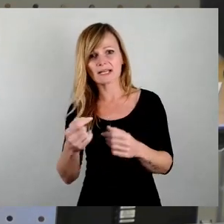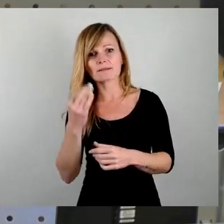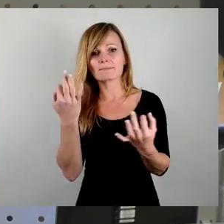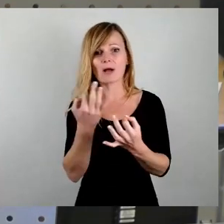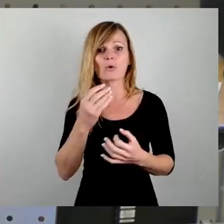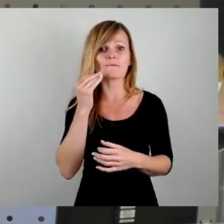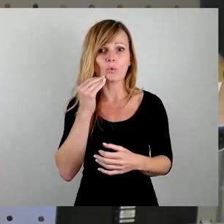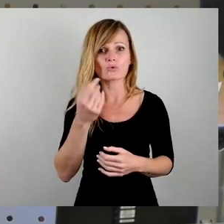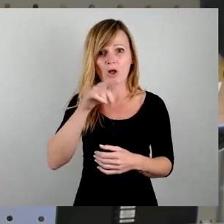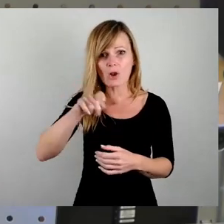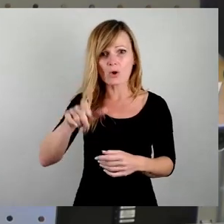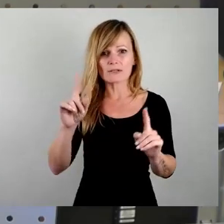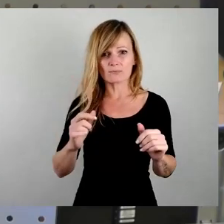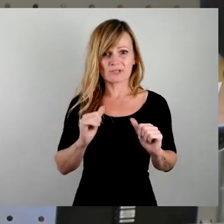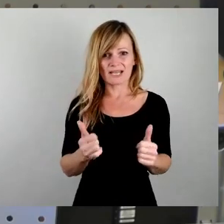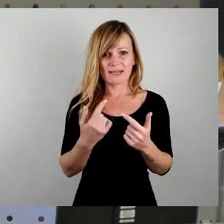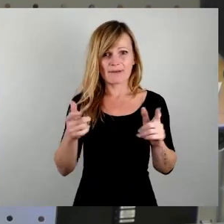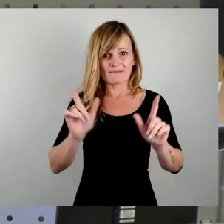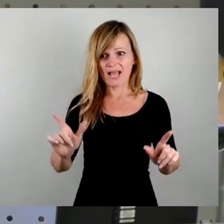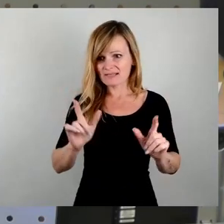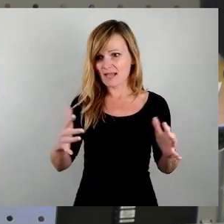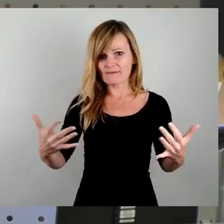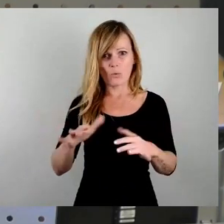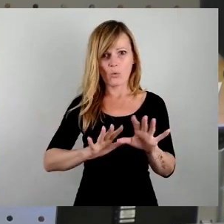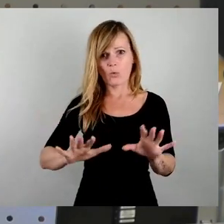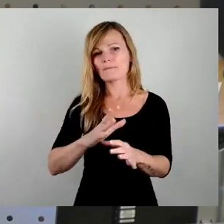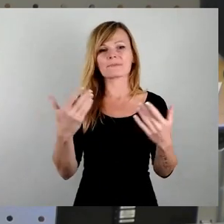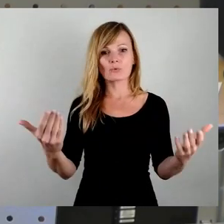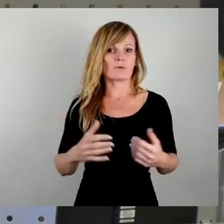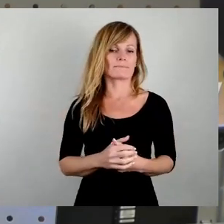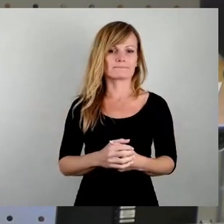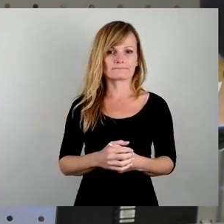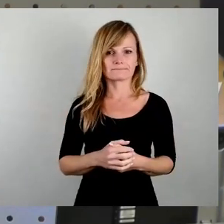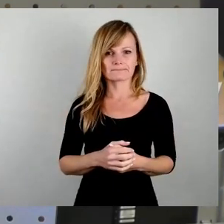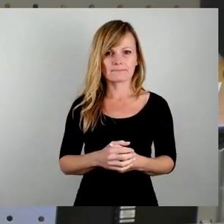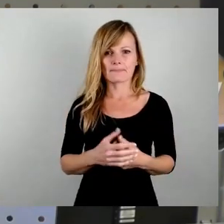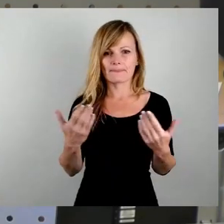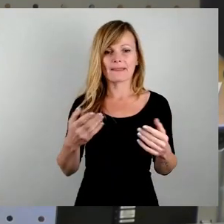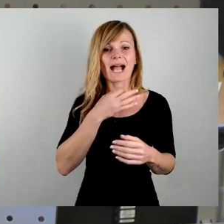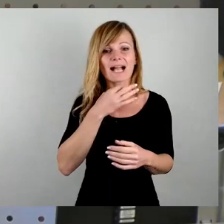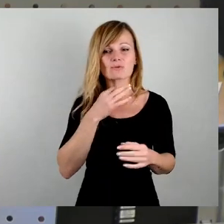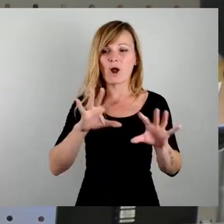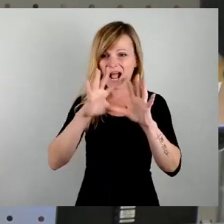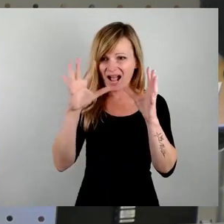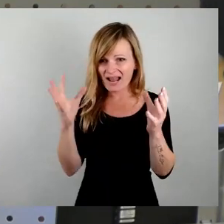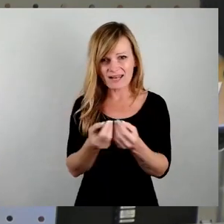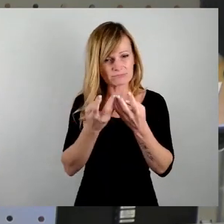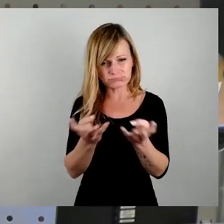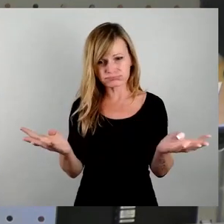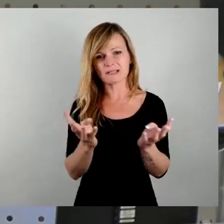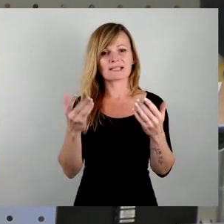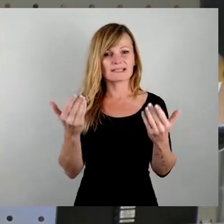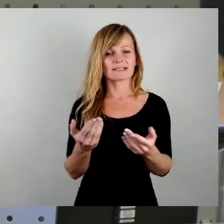müssen auch irgendwo ihre Freizeit verbringen und so weiter und so fort. Also all diese Sachen sind absolut nicht